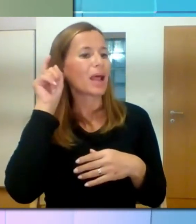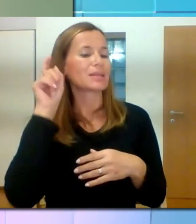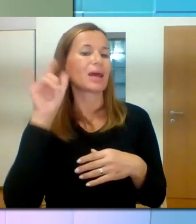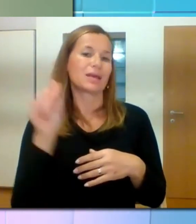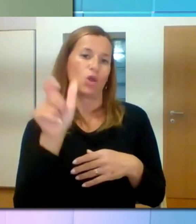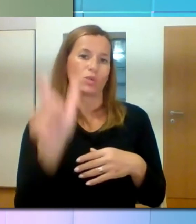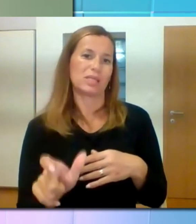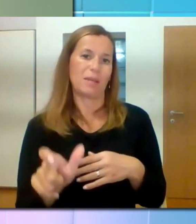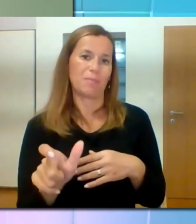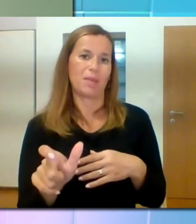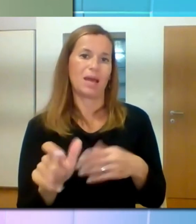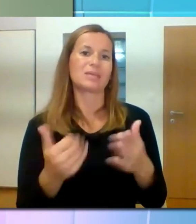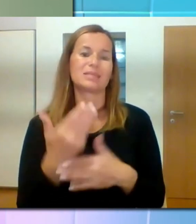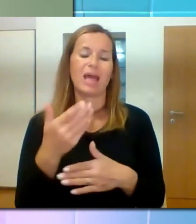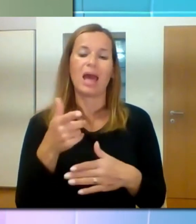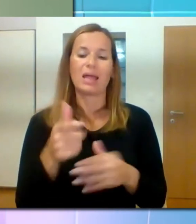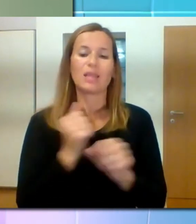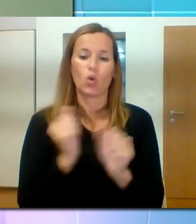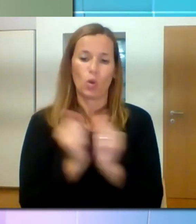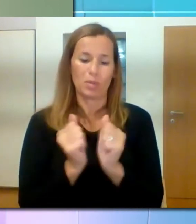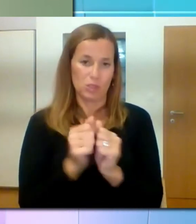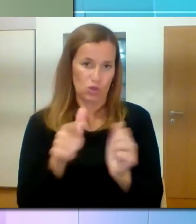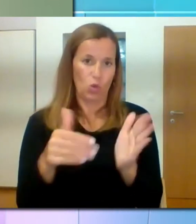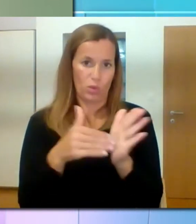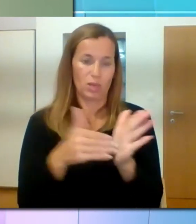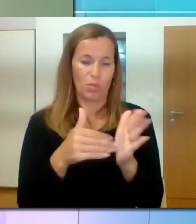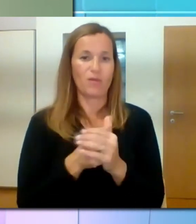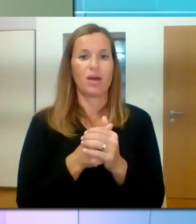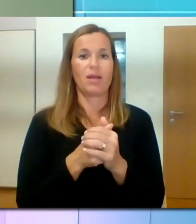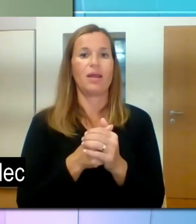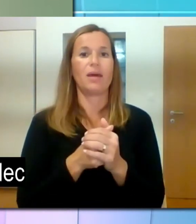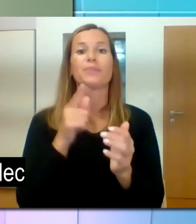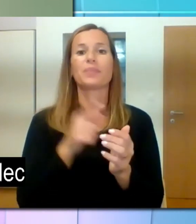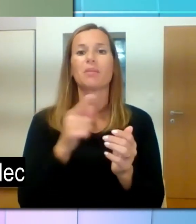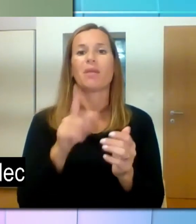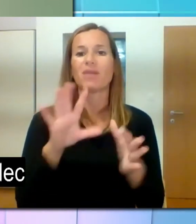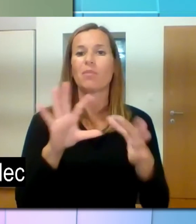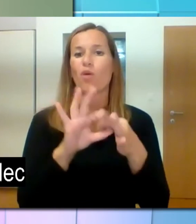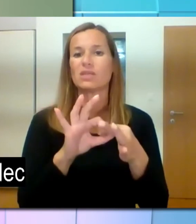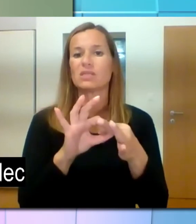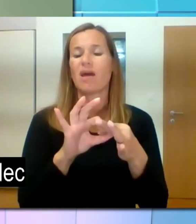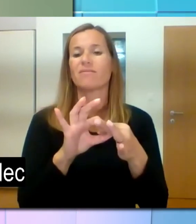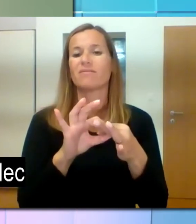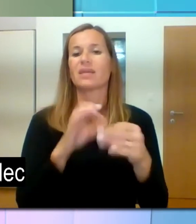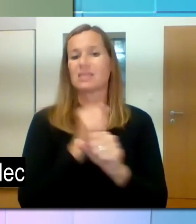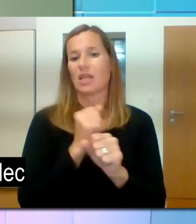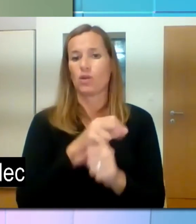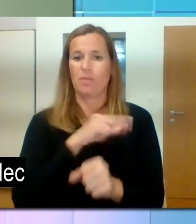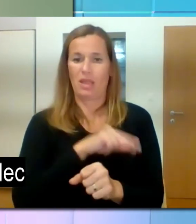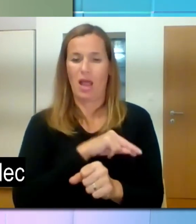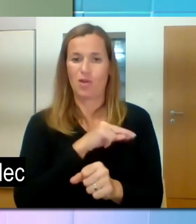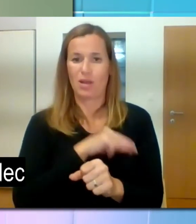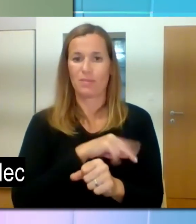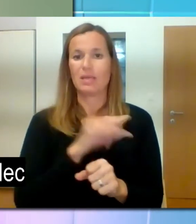delovnimi nalogami, ki jih je pri delodajalcev upravljala. Vlogo sicer poda delodajalec